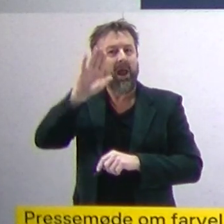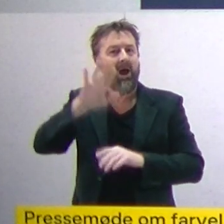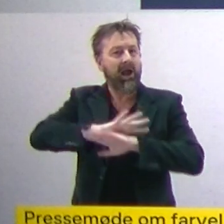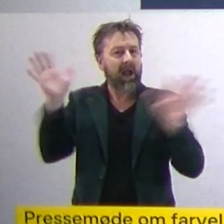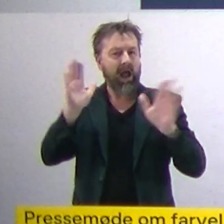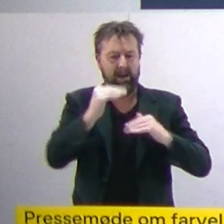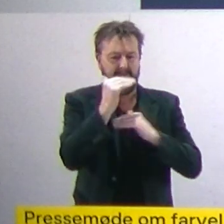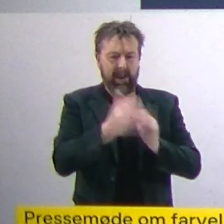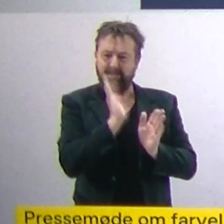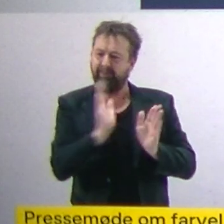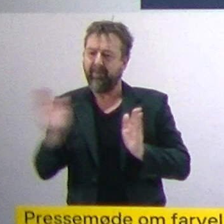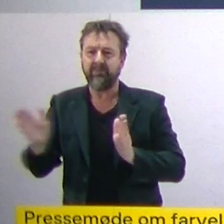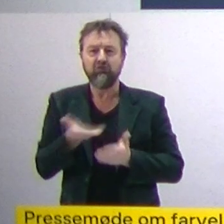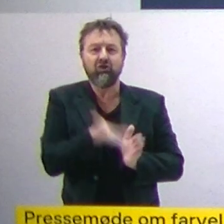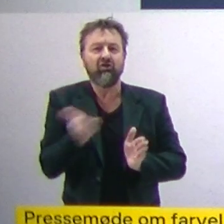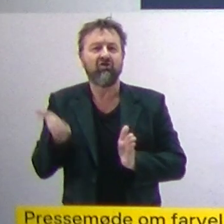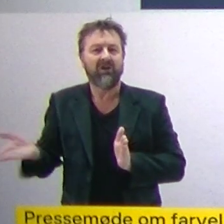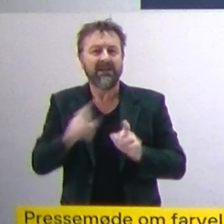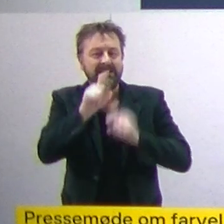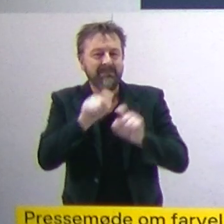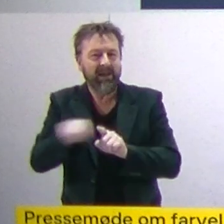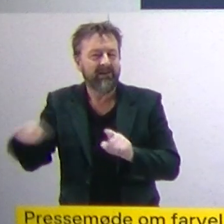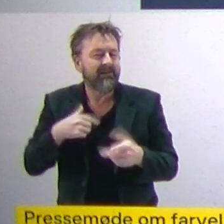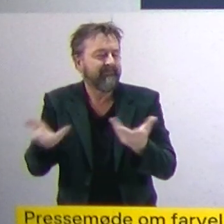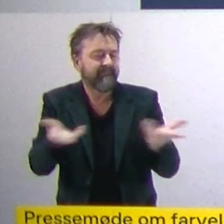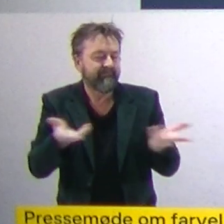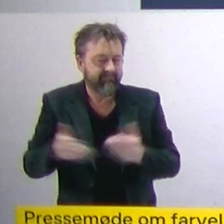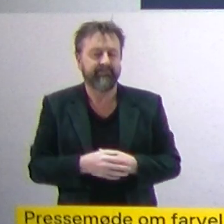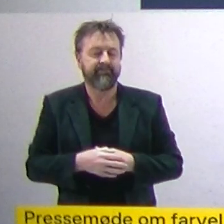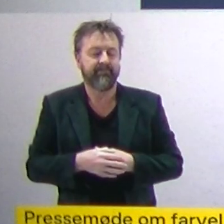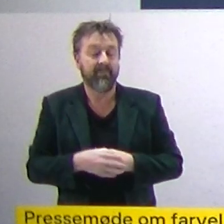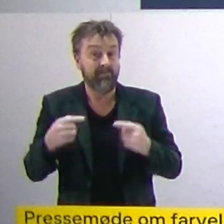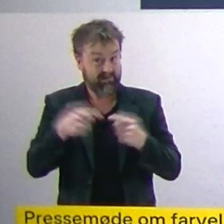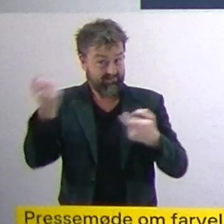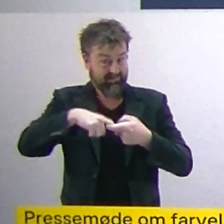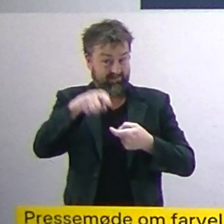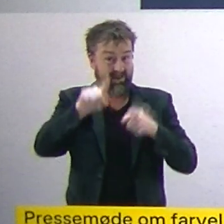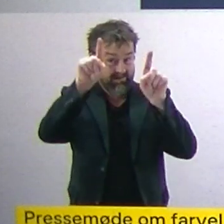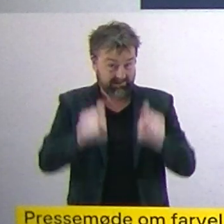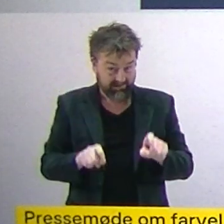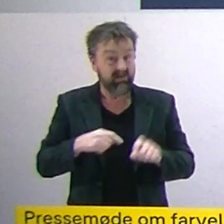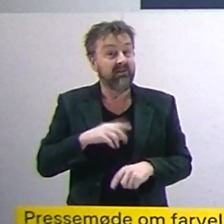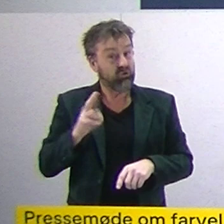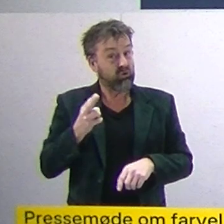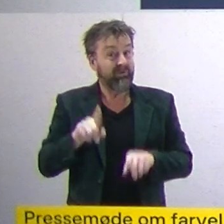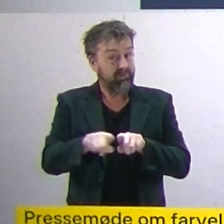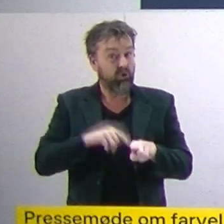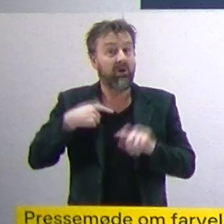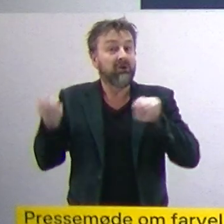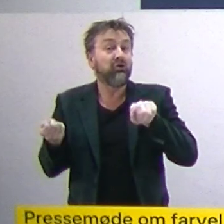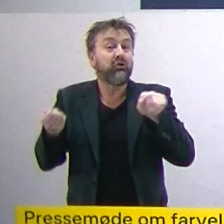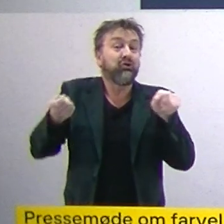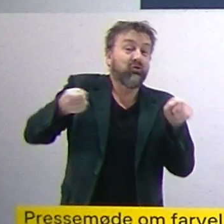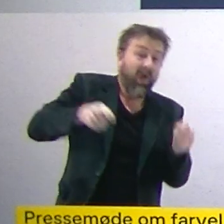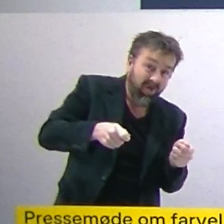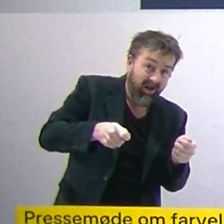der skylder igennem vores befolkninger. Angående test, så er vi i gang med at skrue ned for testkapaciteten. Men vi